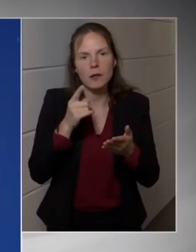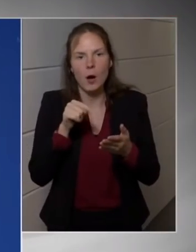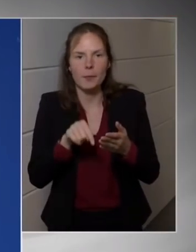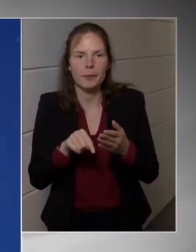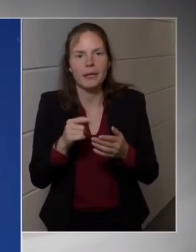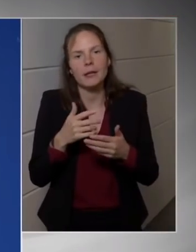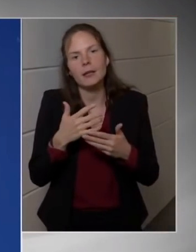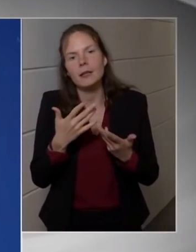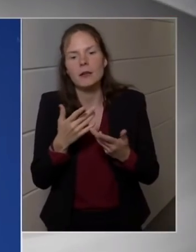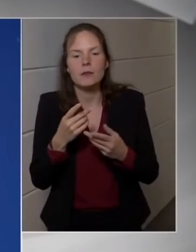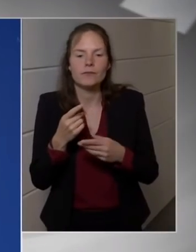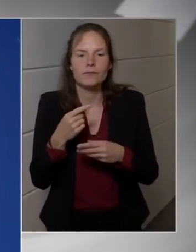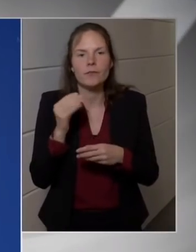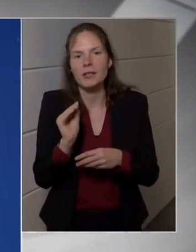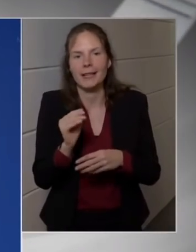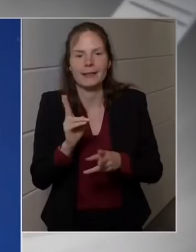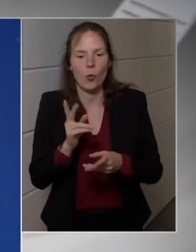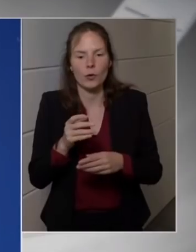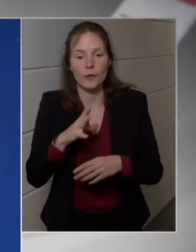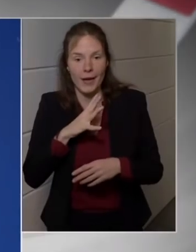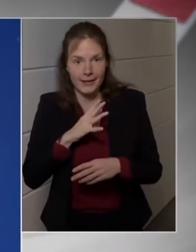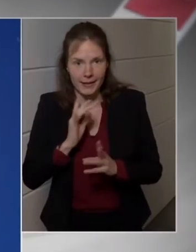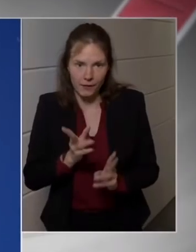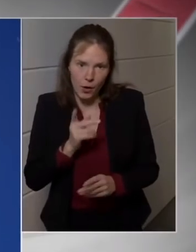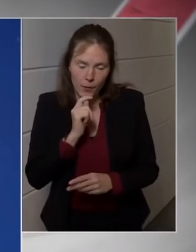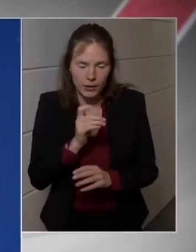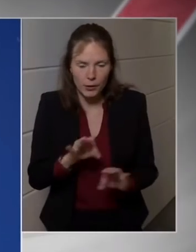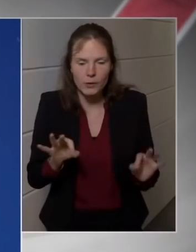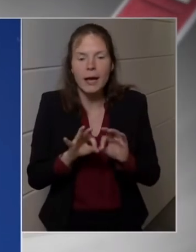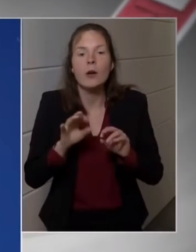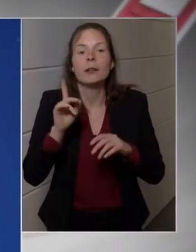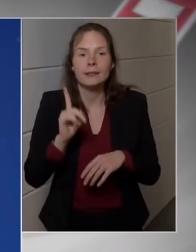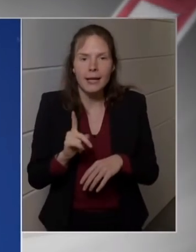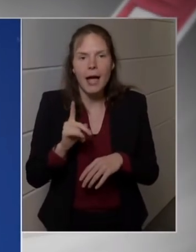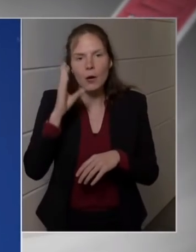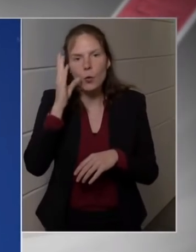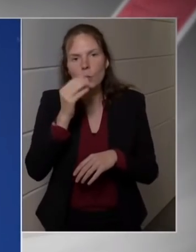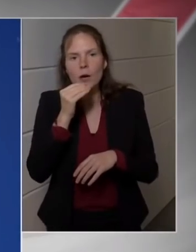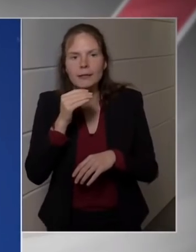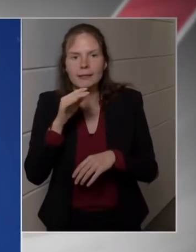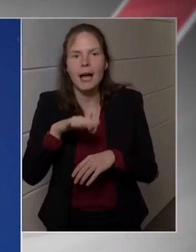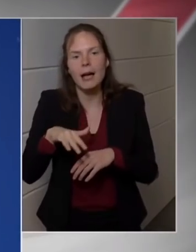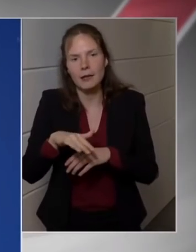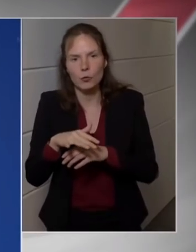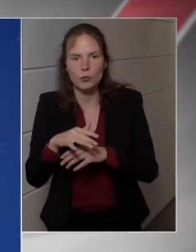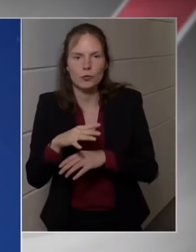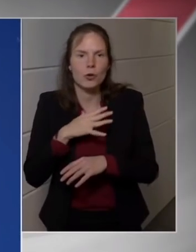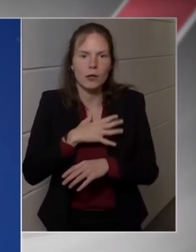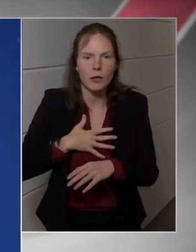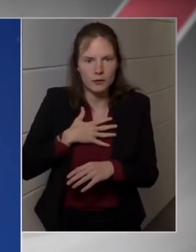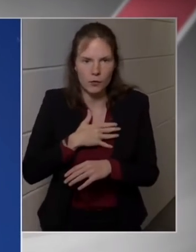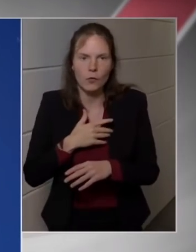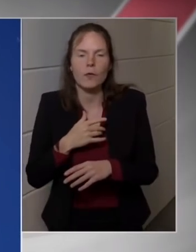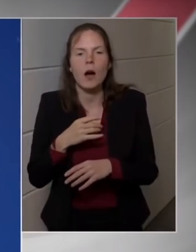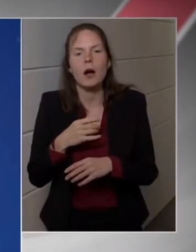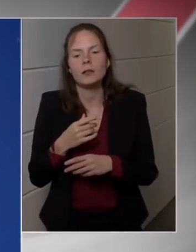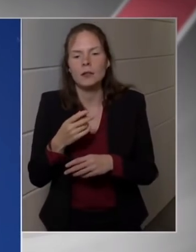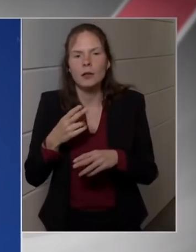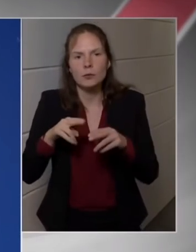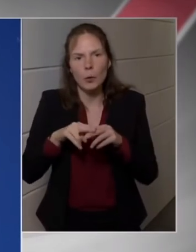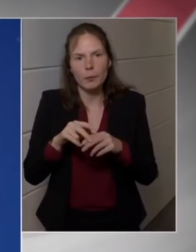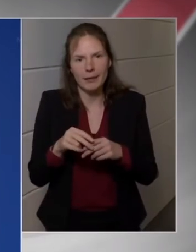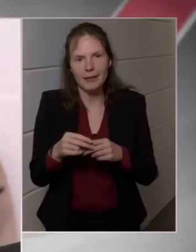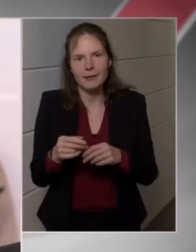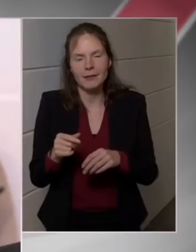egyenlőre a háború Ukrajna és Oroszország között zajlik, és semmilyen olyan adatinformáció nincsen, ami közvetlen veszélyt